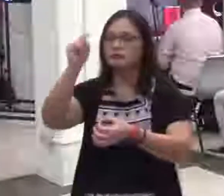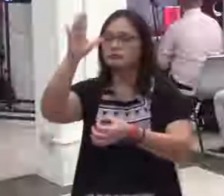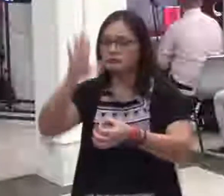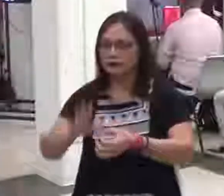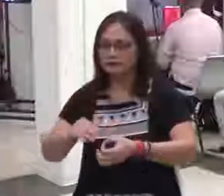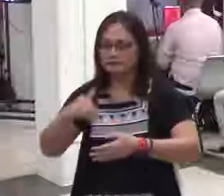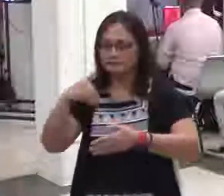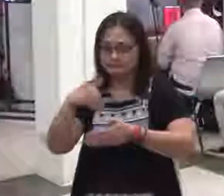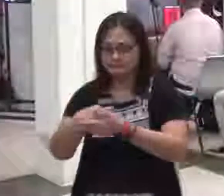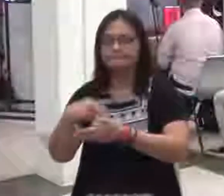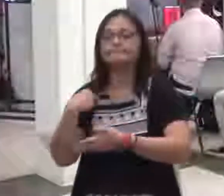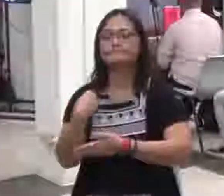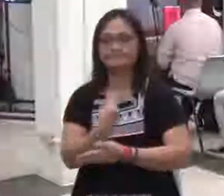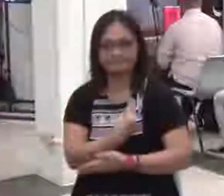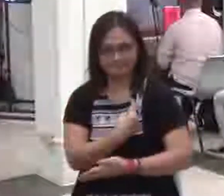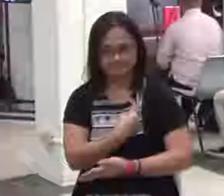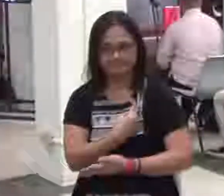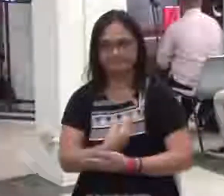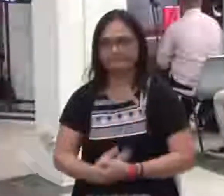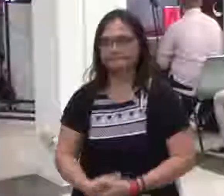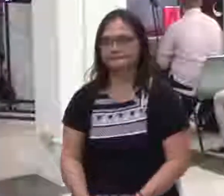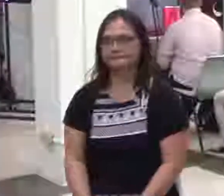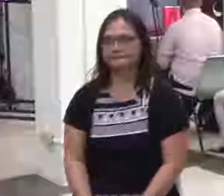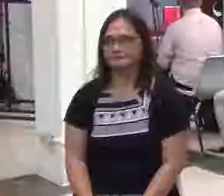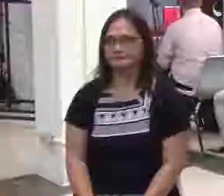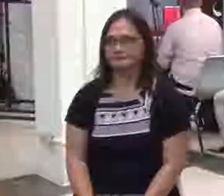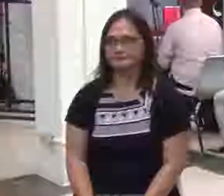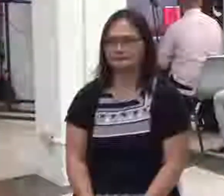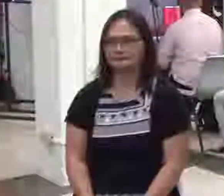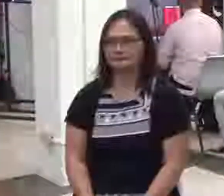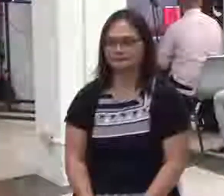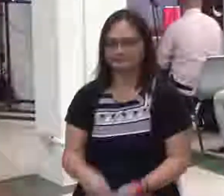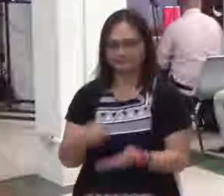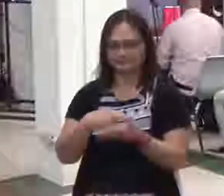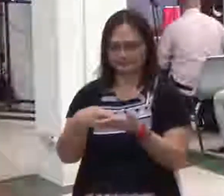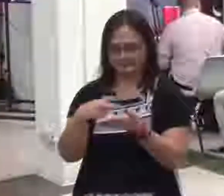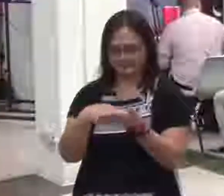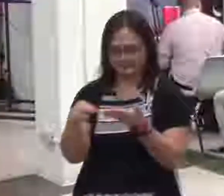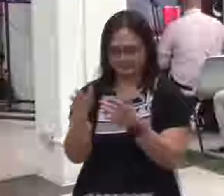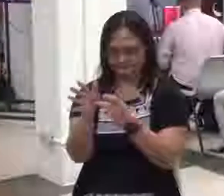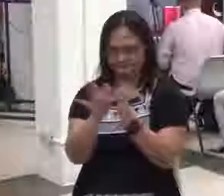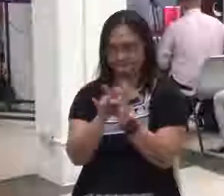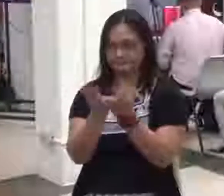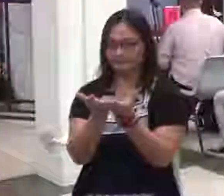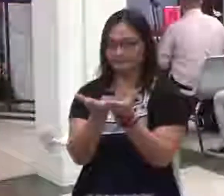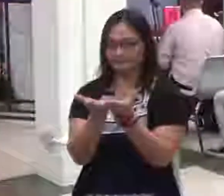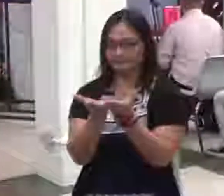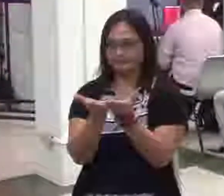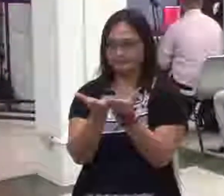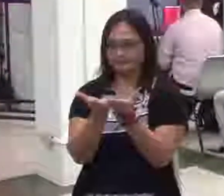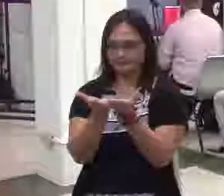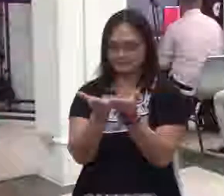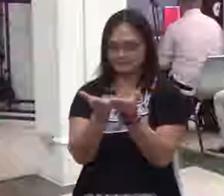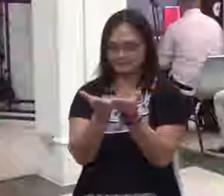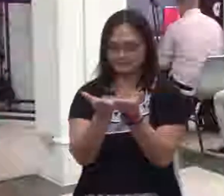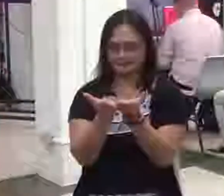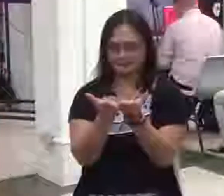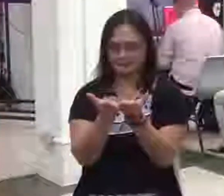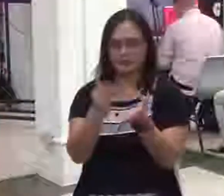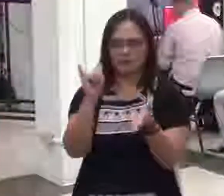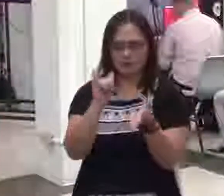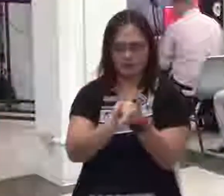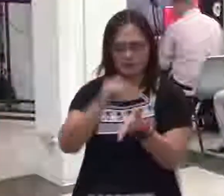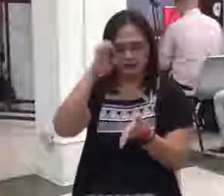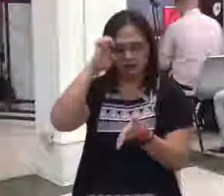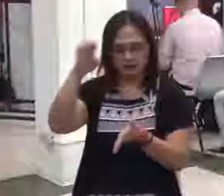so pag-usapan natin ito balikan natin yung binasa nating talata ang sabi ni Apostle Pablo ay ito that